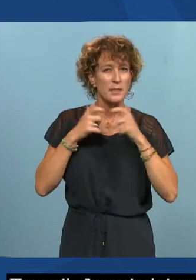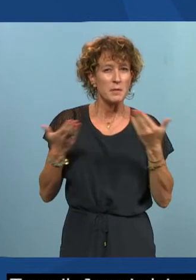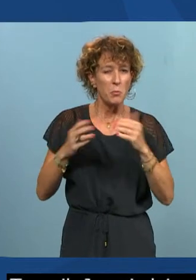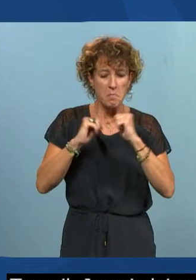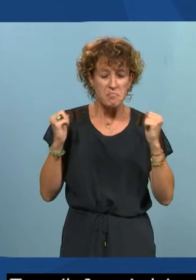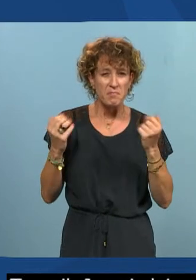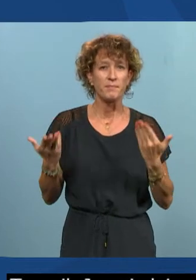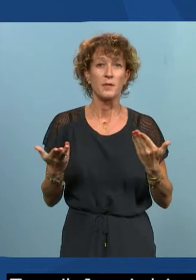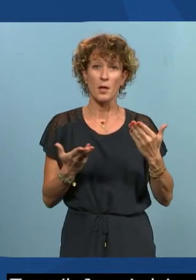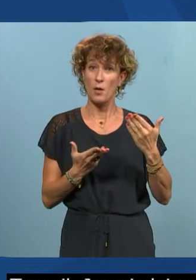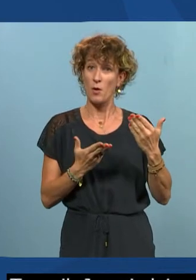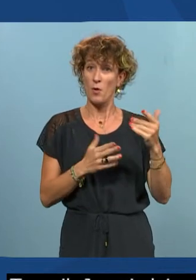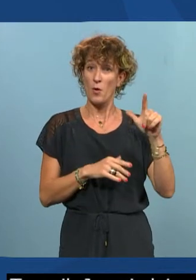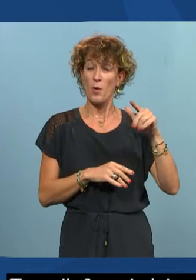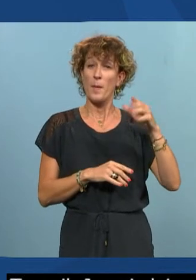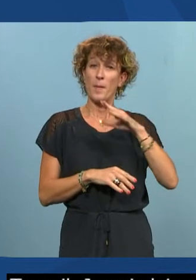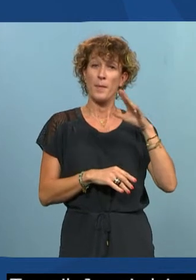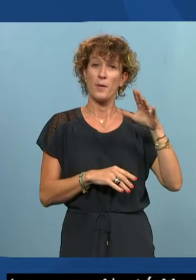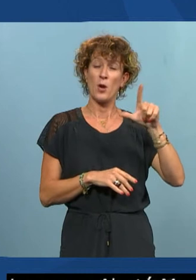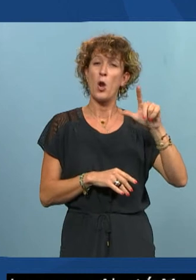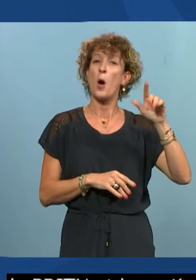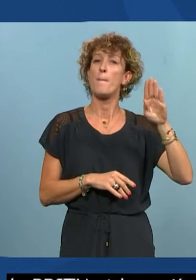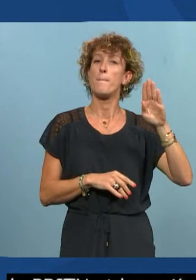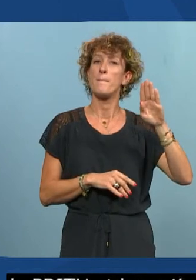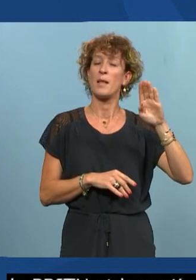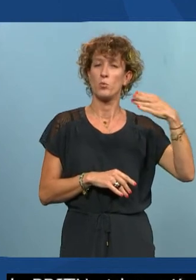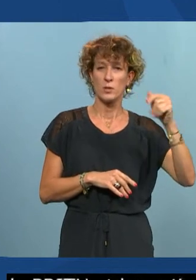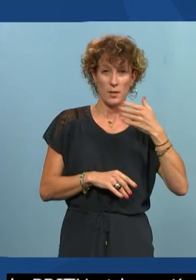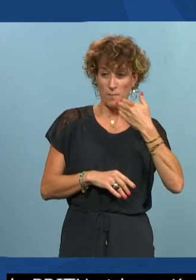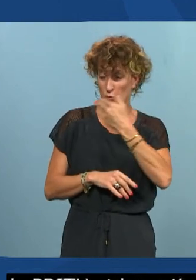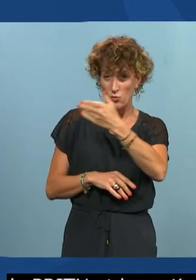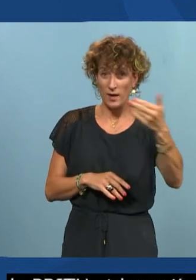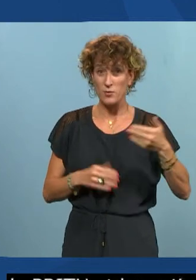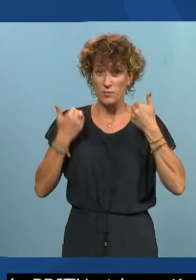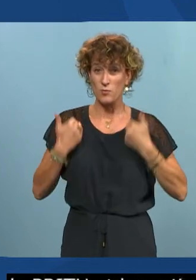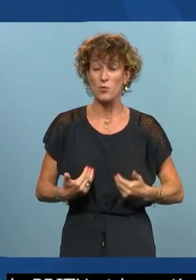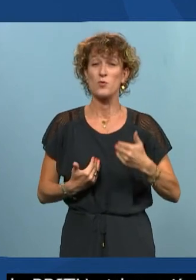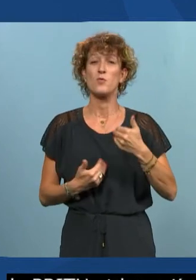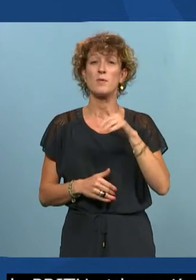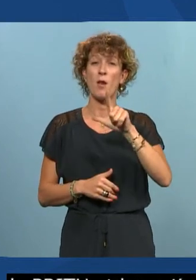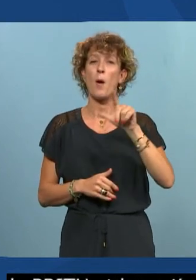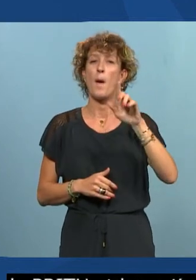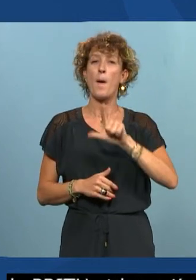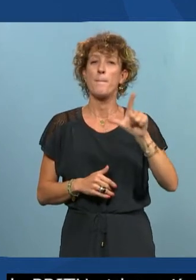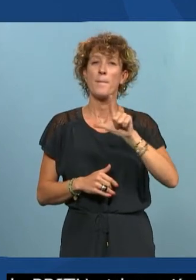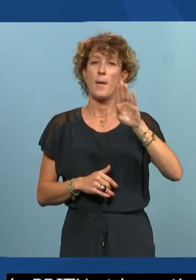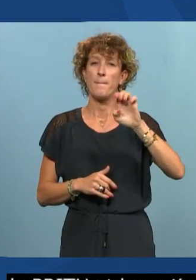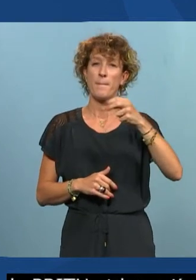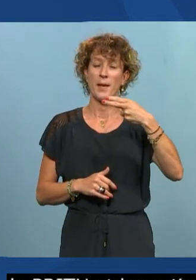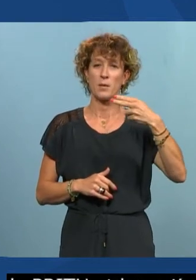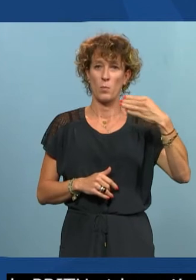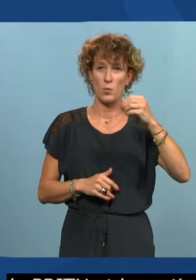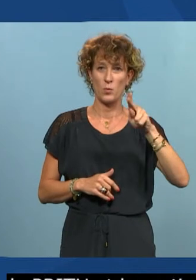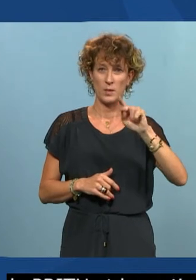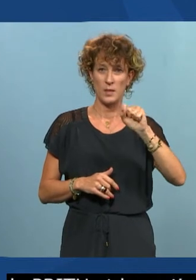Laure Benoussi ? Merci. Bonjour à tous. Je suis Laure Benoussi, directrice territoriale pour le